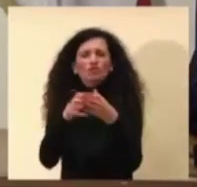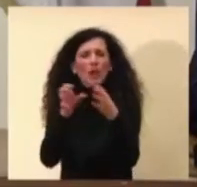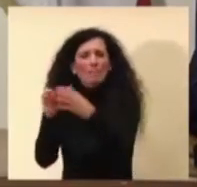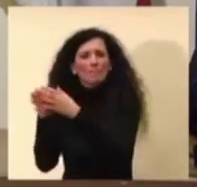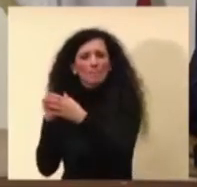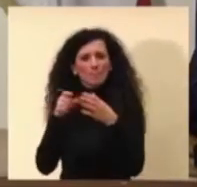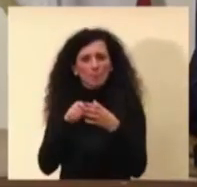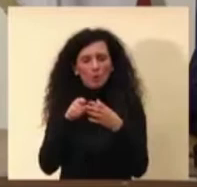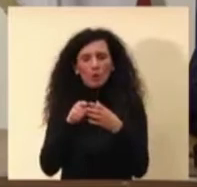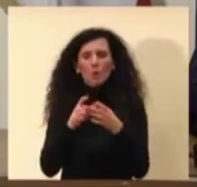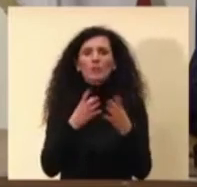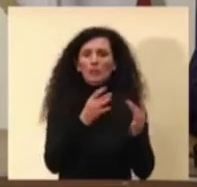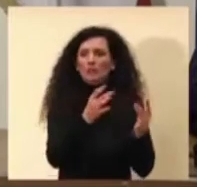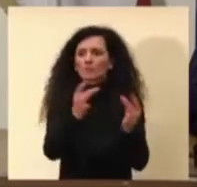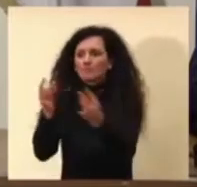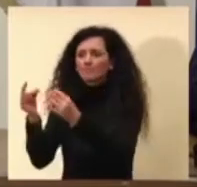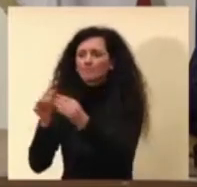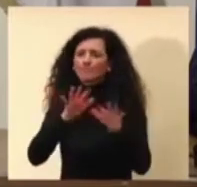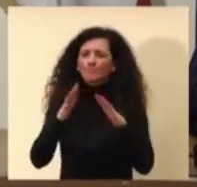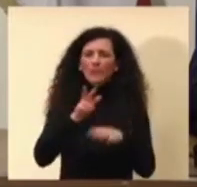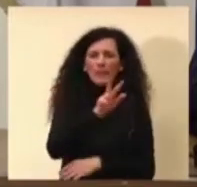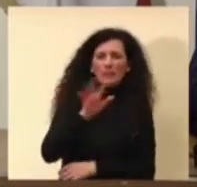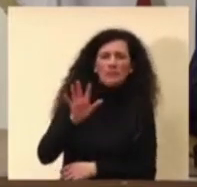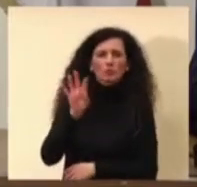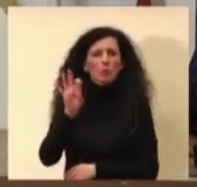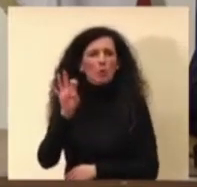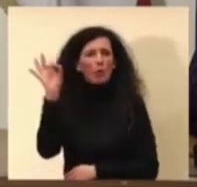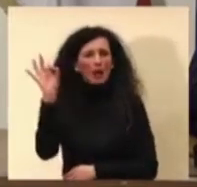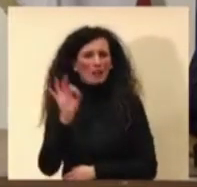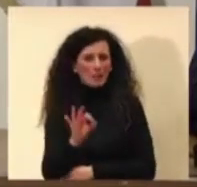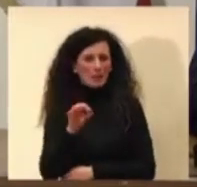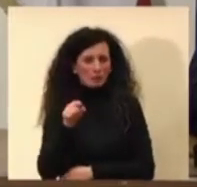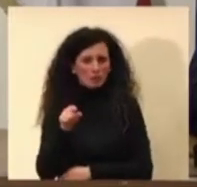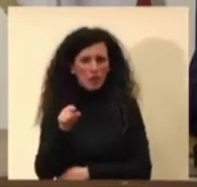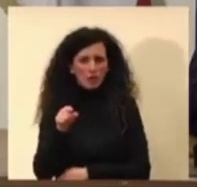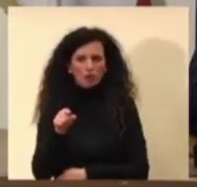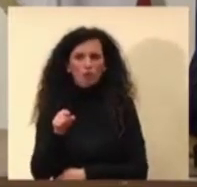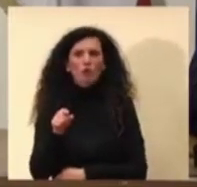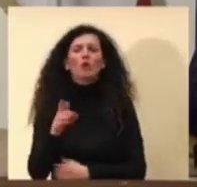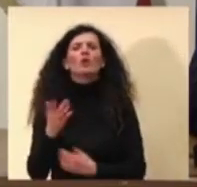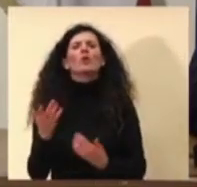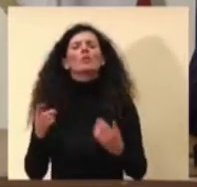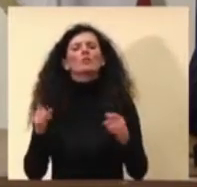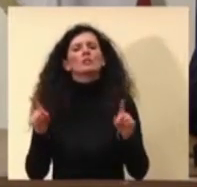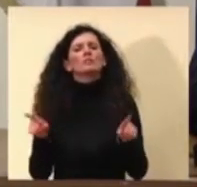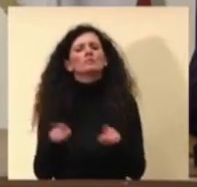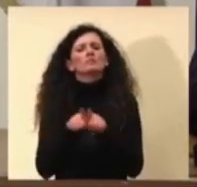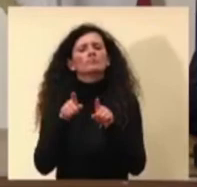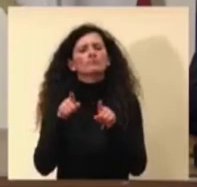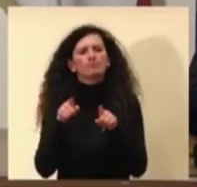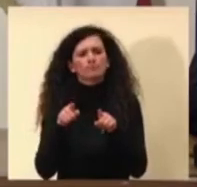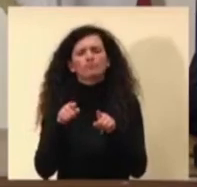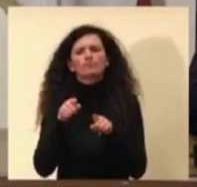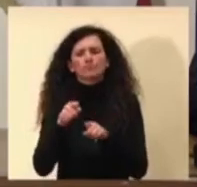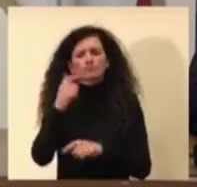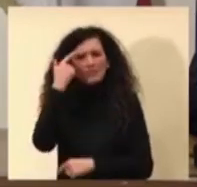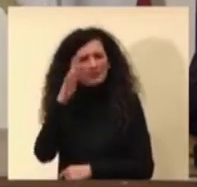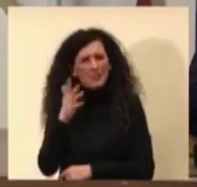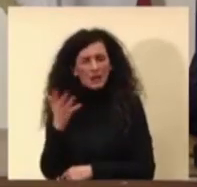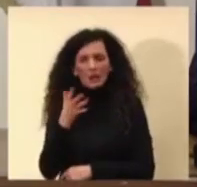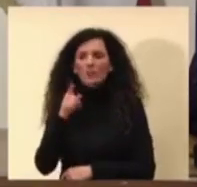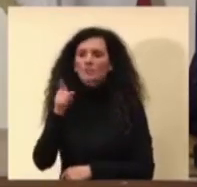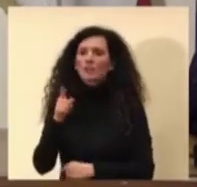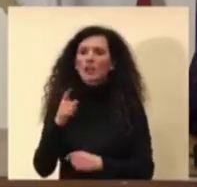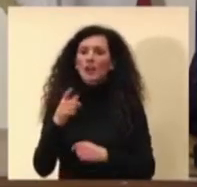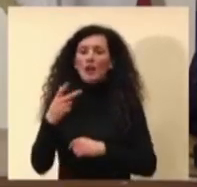riassupibile intorno al 35-40%, e allo stesso tempo però sappiamo che non riduce l